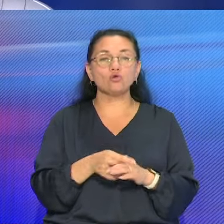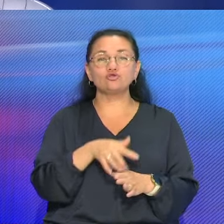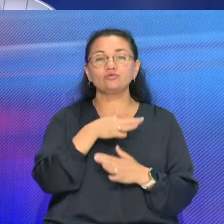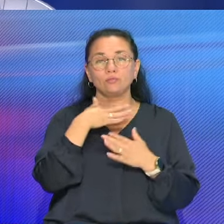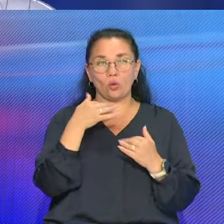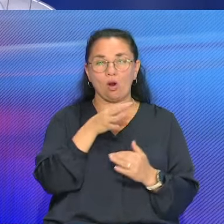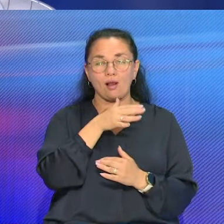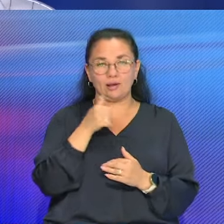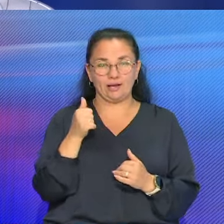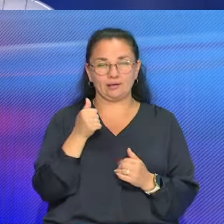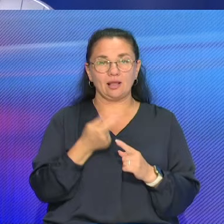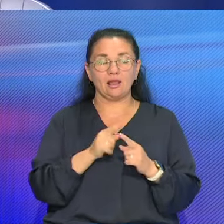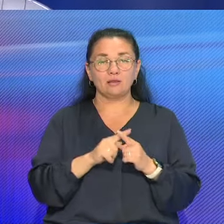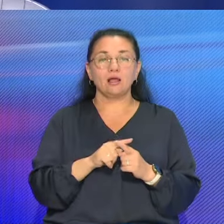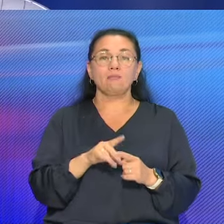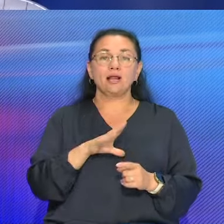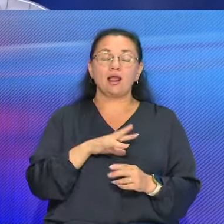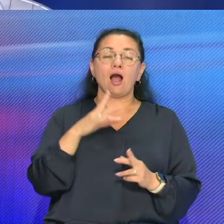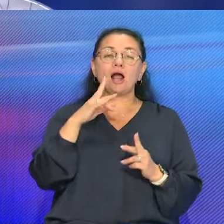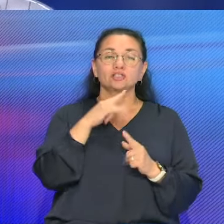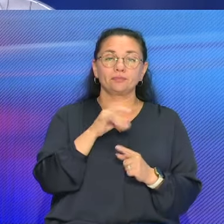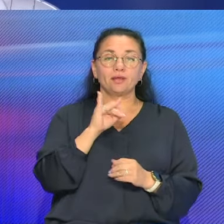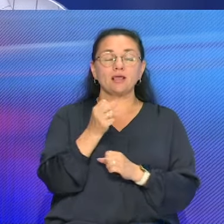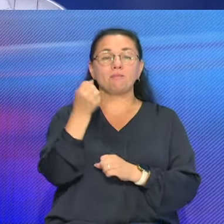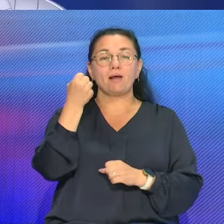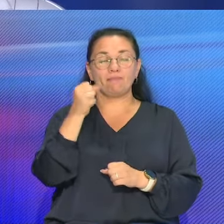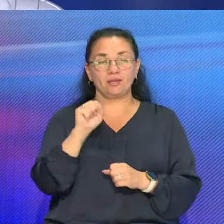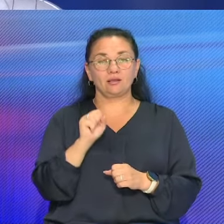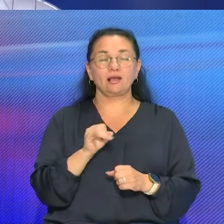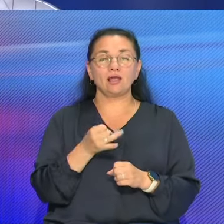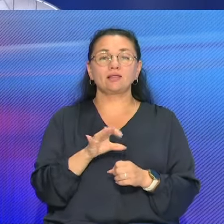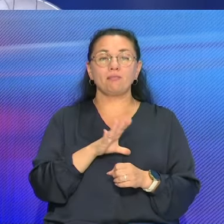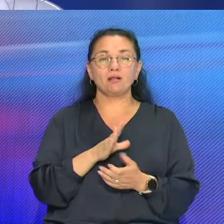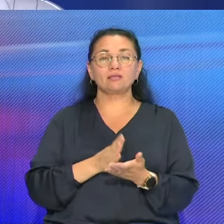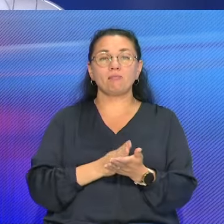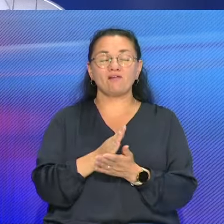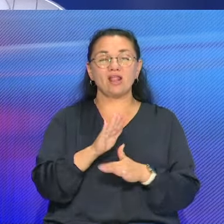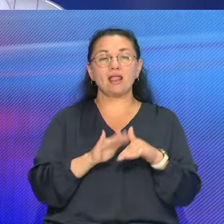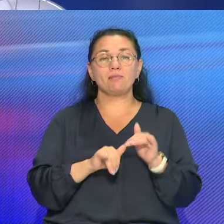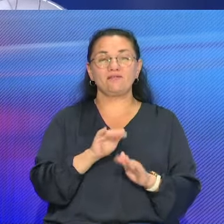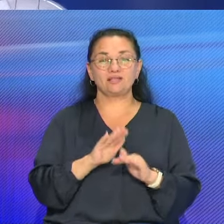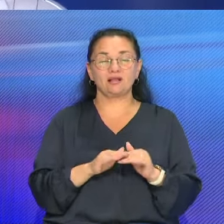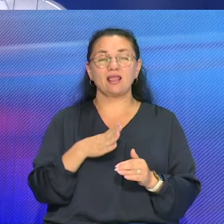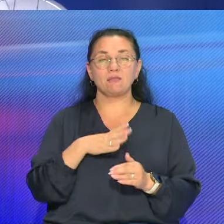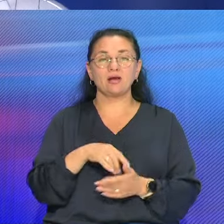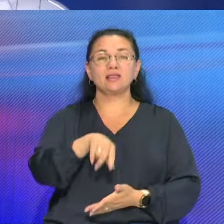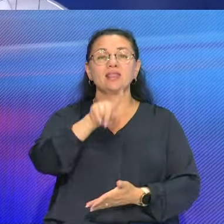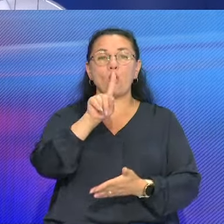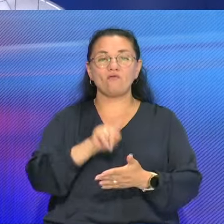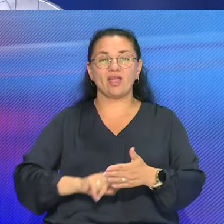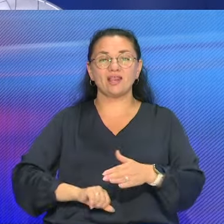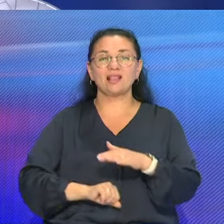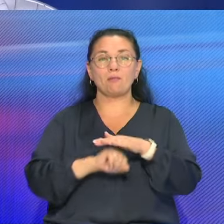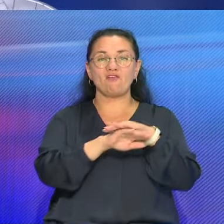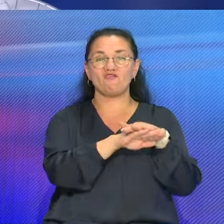копилка ошибок и побед. Это копилка профессионализма. И мы на сегодняшний день на уверенном фундаменте все